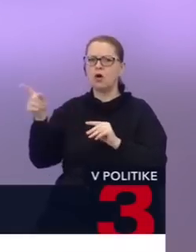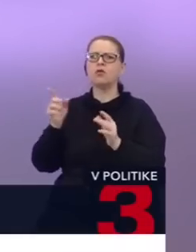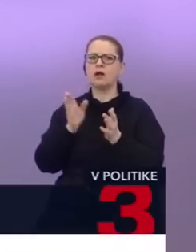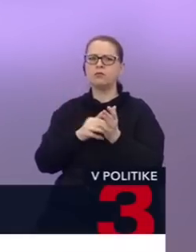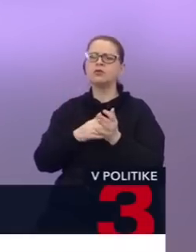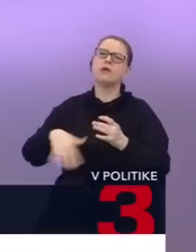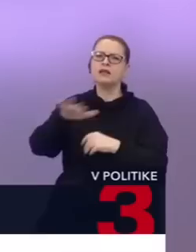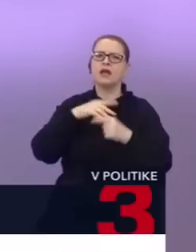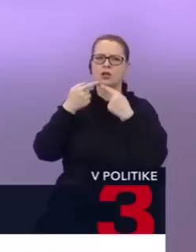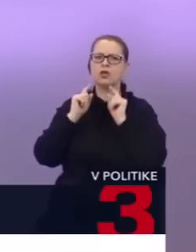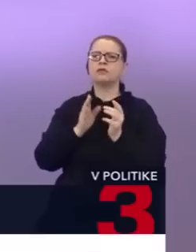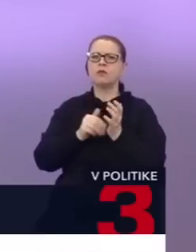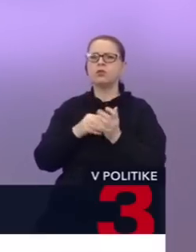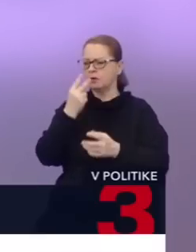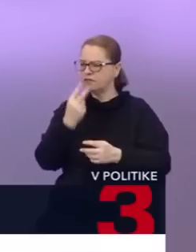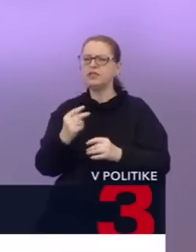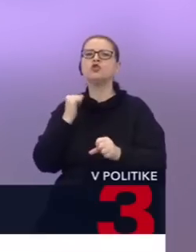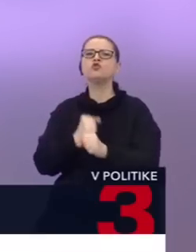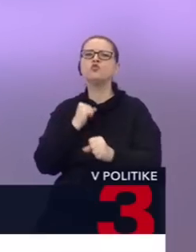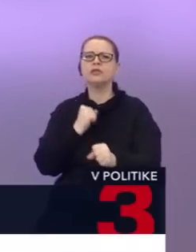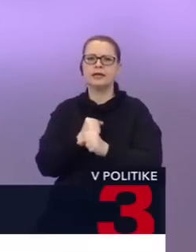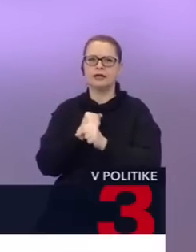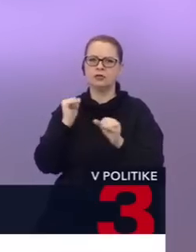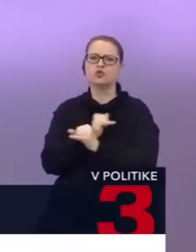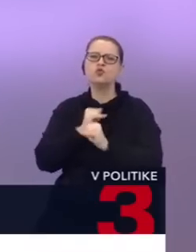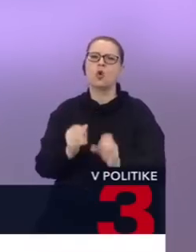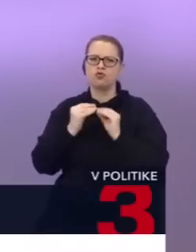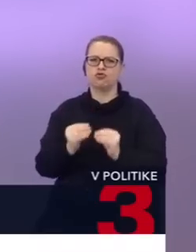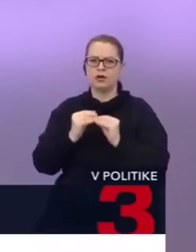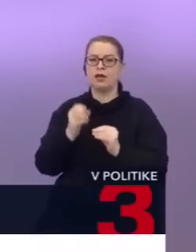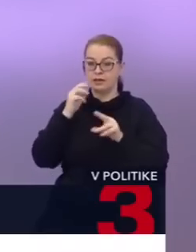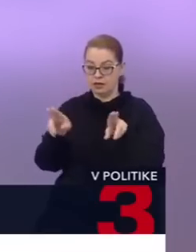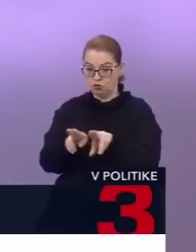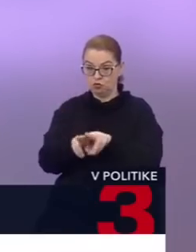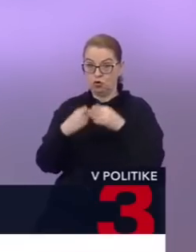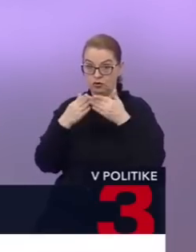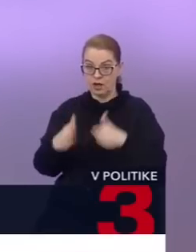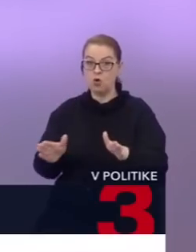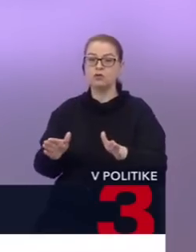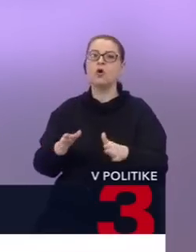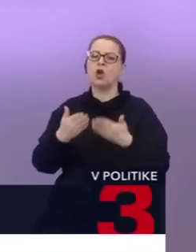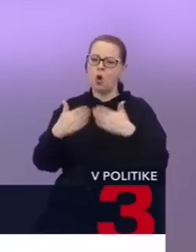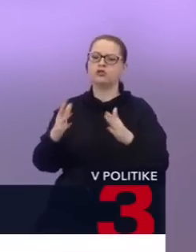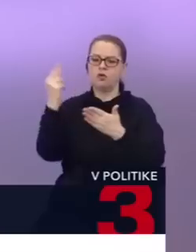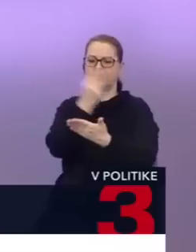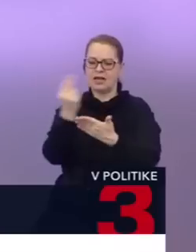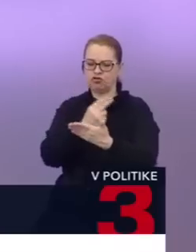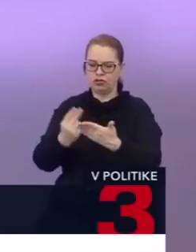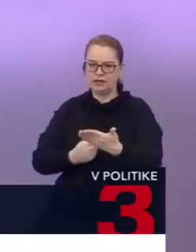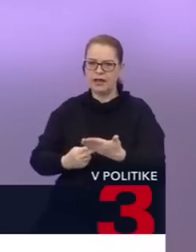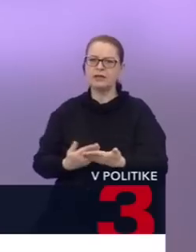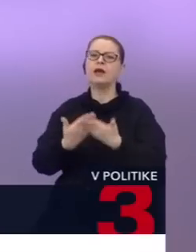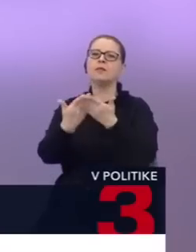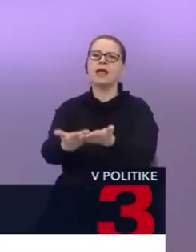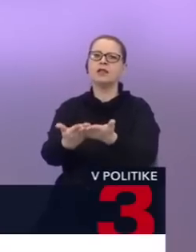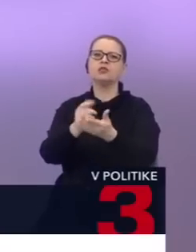celé Slovensko potrebuje tie skutky. Čiže reálne v útorok musí schôdza vlastne sa, keď sa otvorí, toto sa otvorí čitanie, prednesú sa